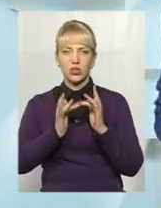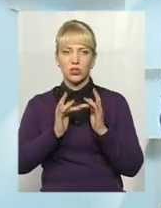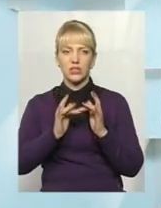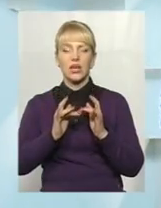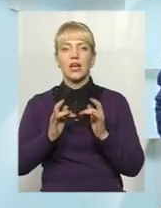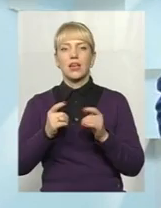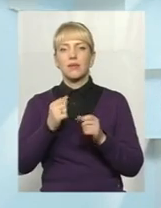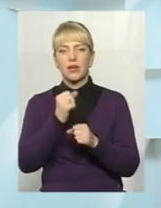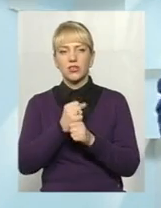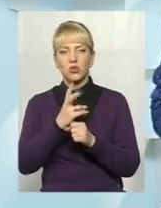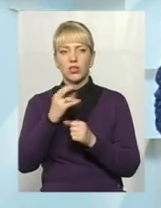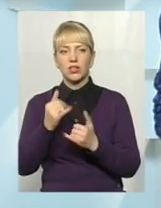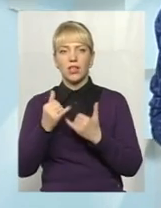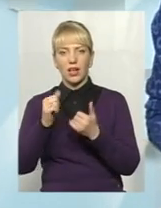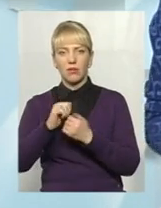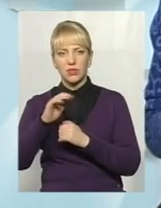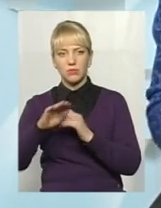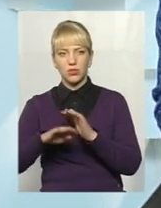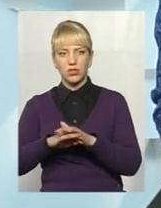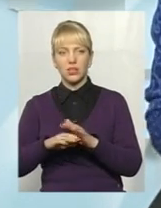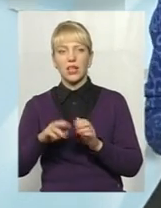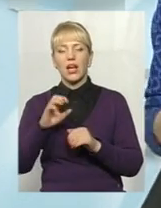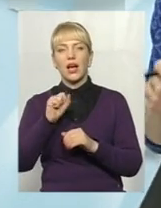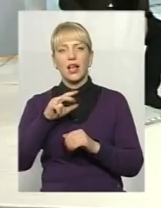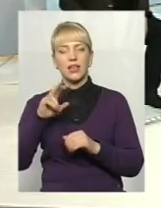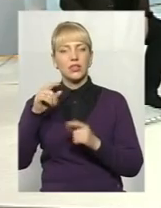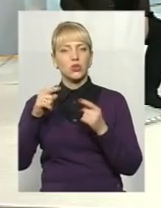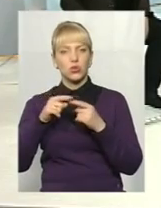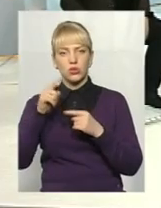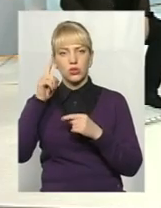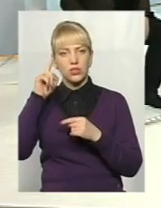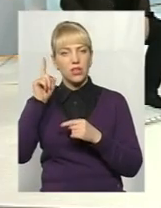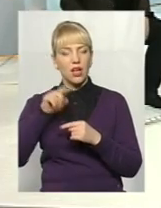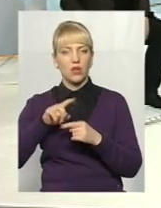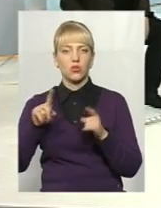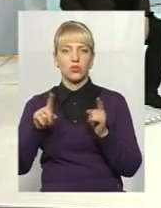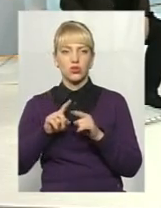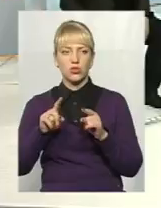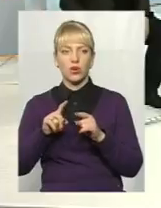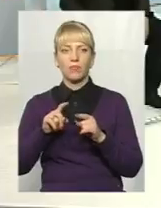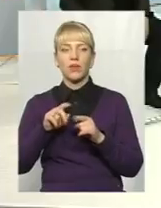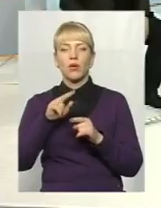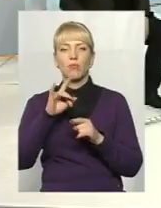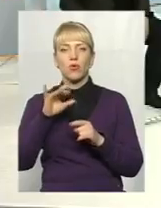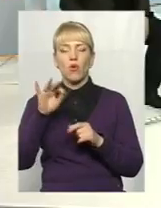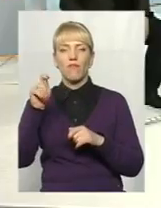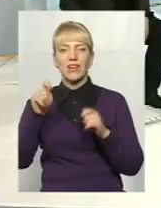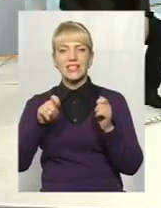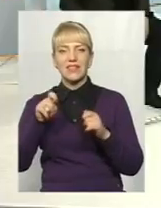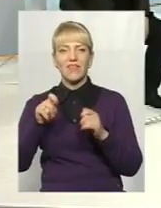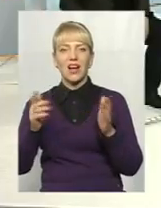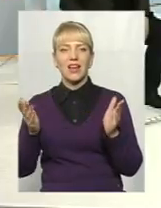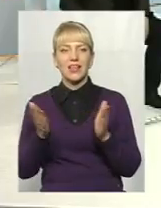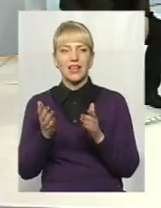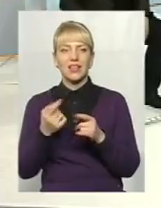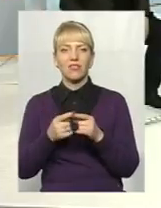зараз запитаємо Лага Григоровича, чи вони використовують таку працювальну. Але знаю точно, що про фестивалі, які